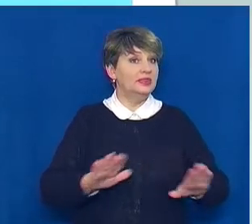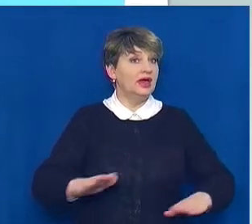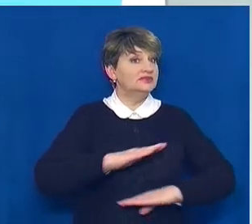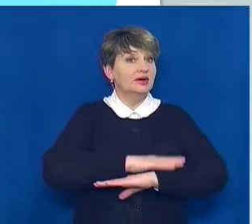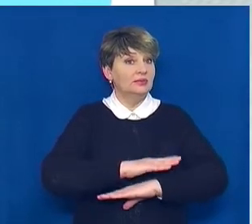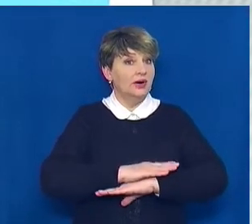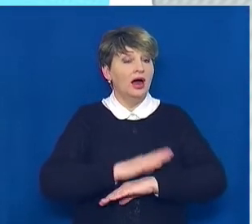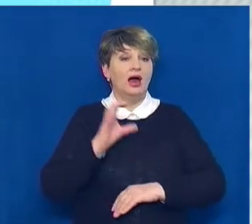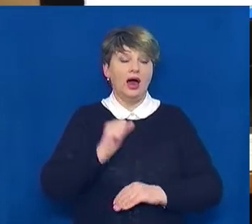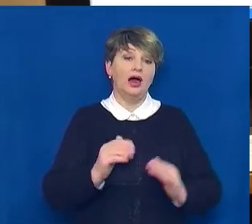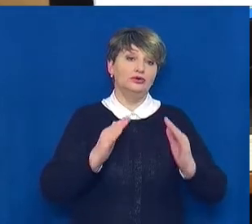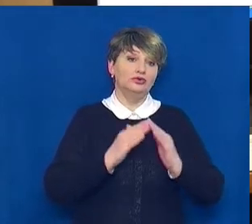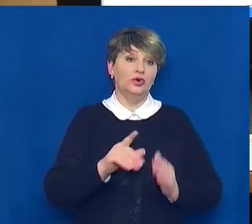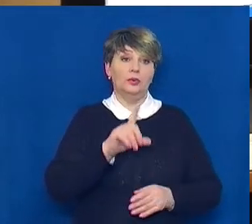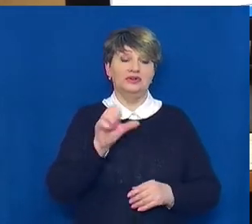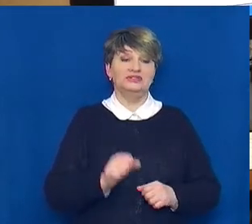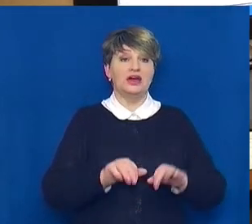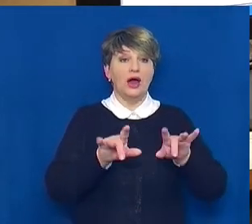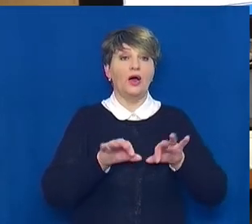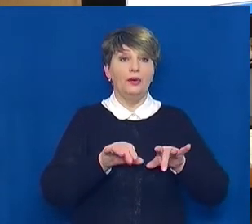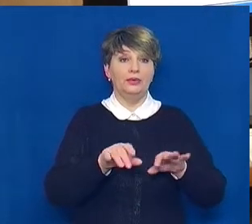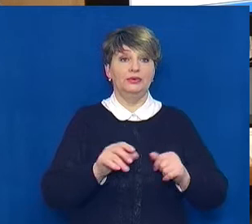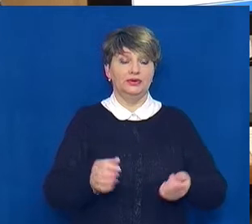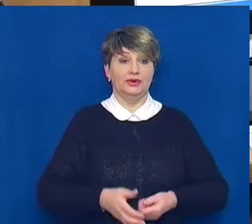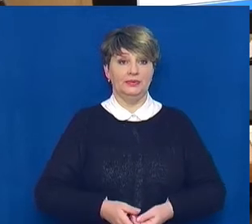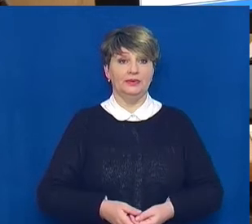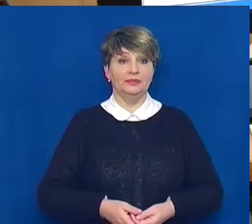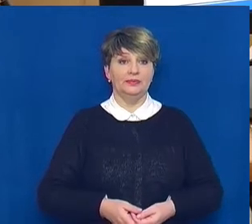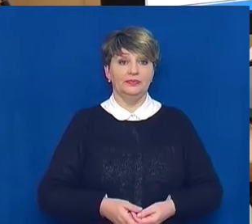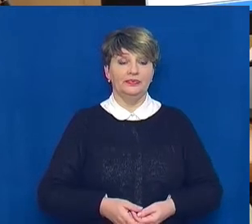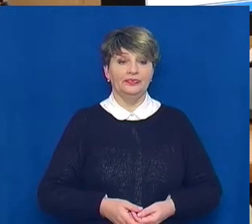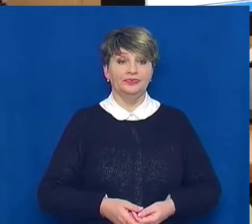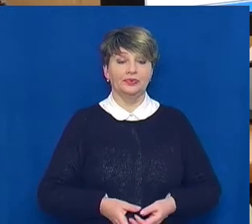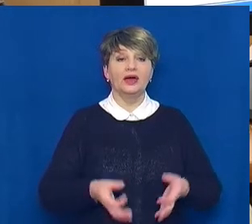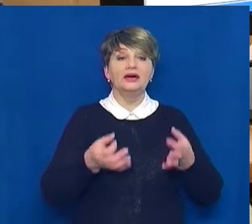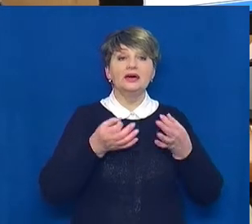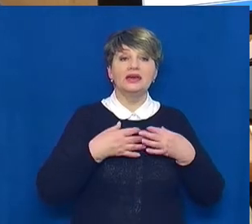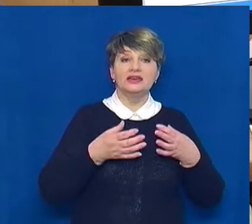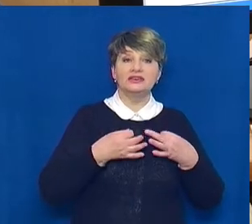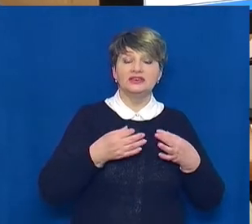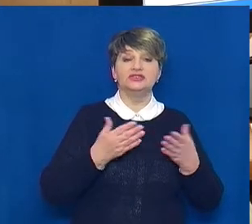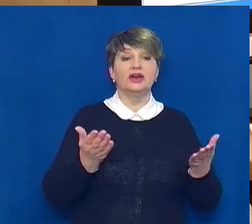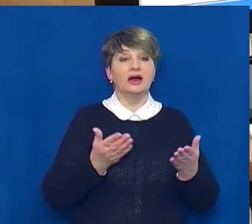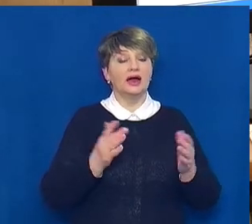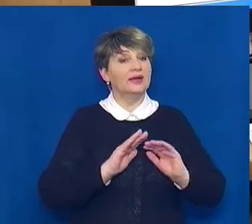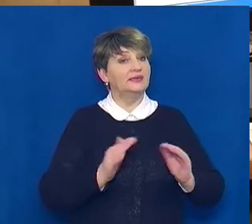а вдома за комп'ютерами. Скажи, будь ласка, який із цих типів векторів тобі незнайома назва?